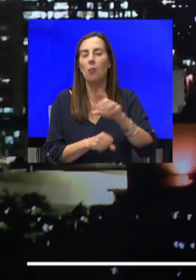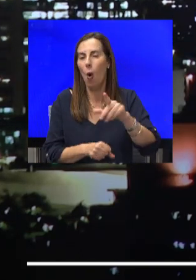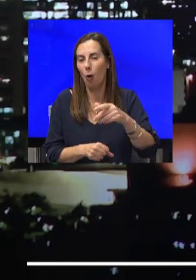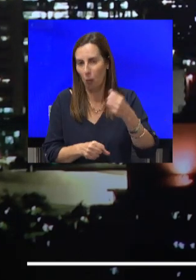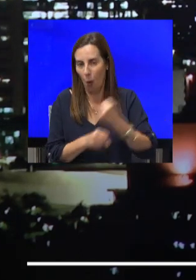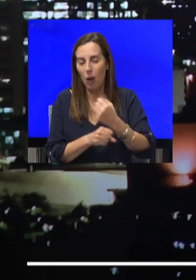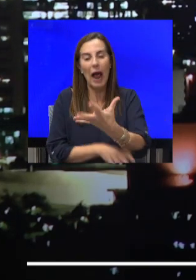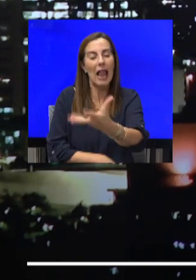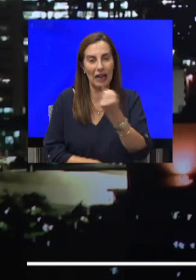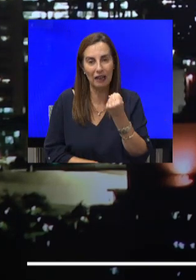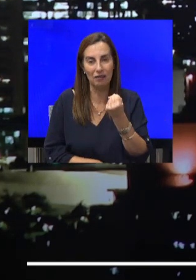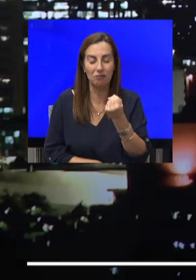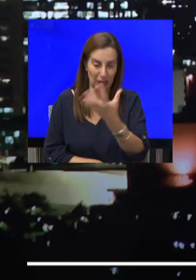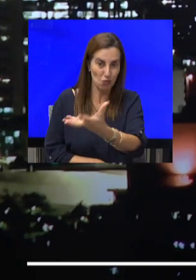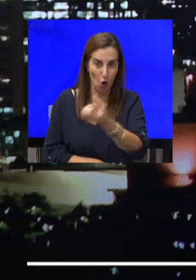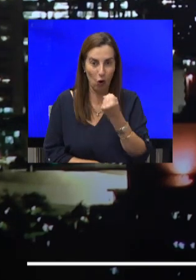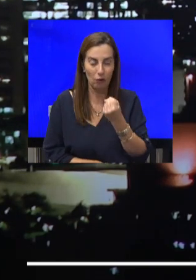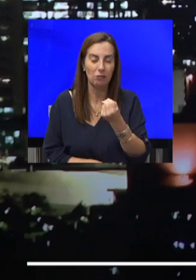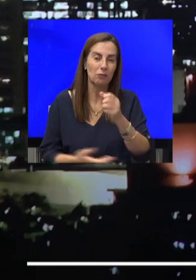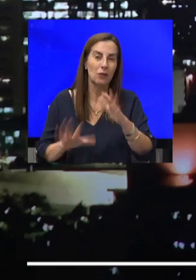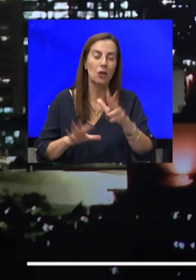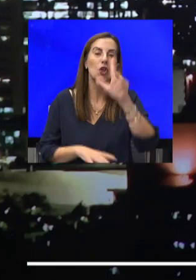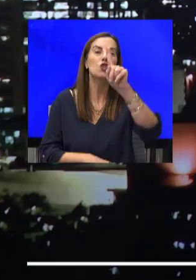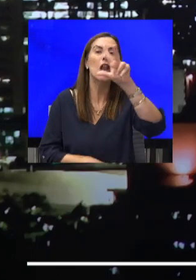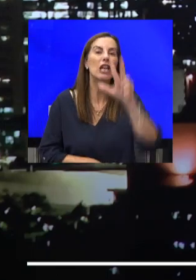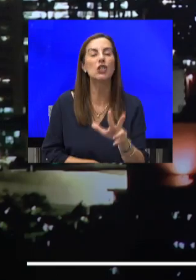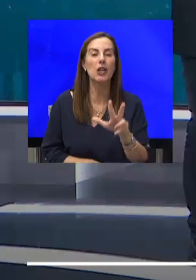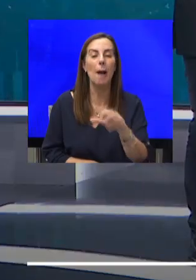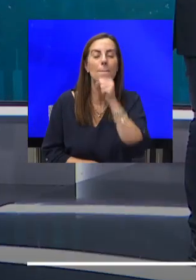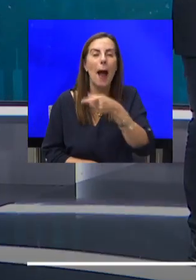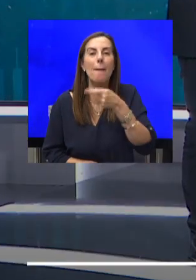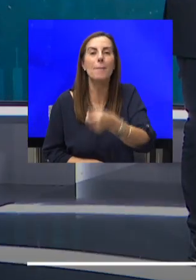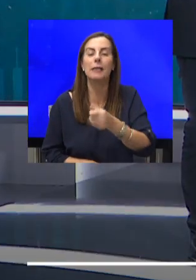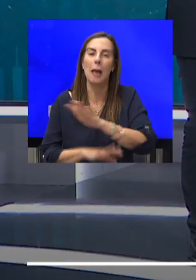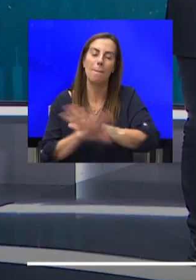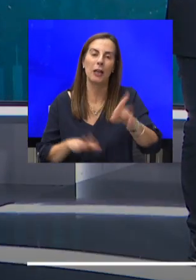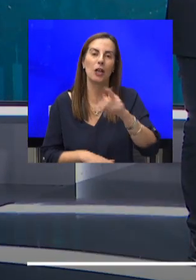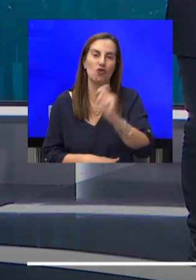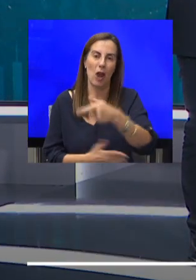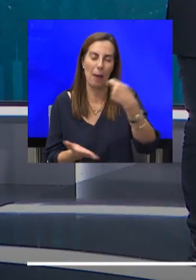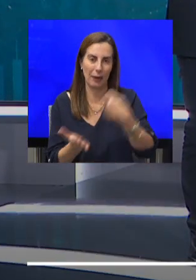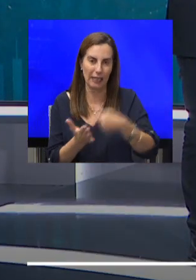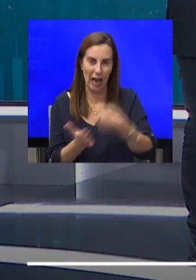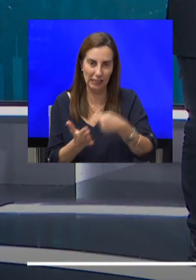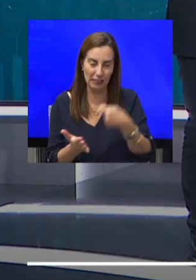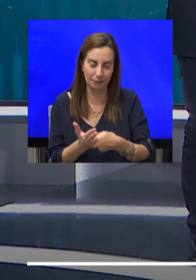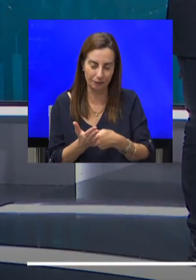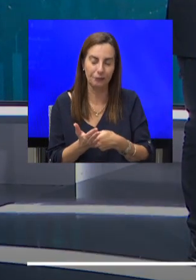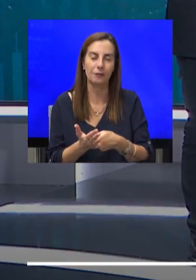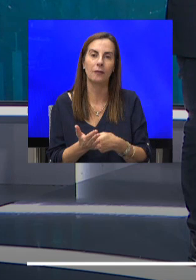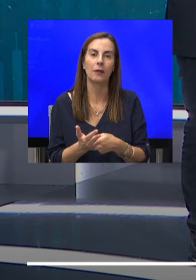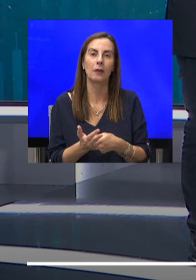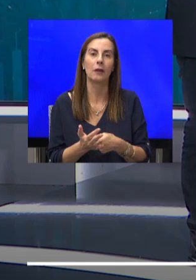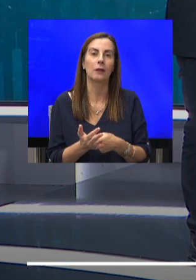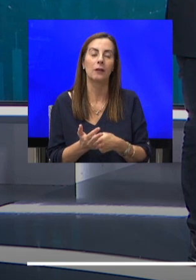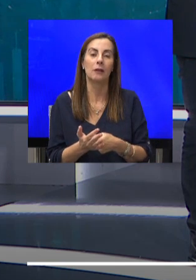למשוך סטגות ששליש מהפינסה שלהם, ללא כנסות פדיון מוקדם. סחרים יכולים להוציא